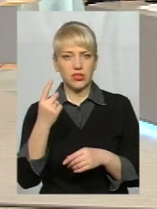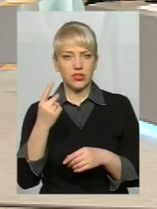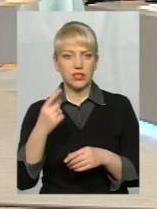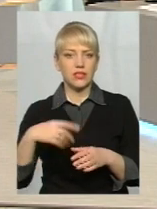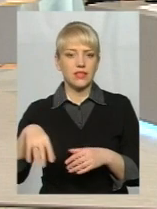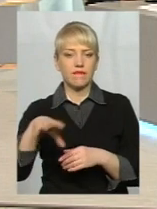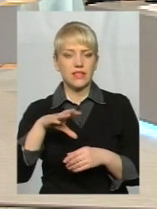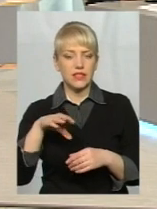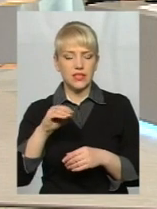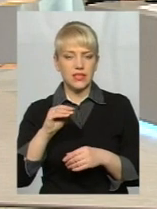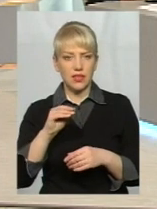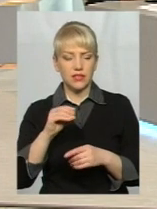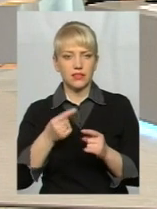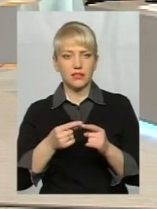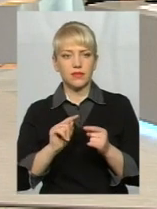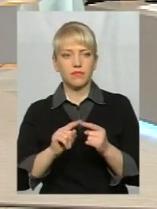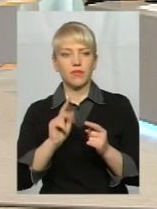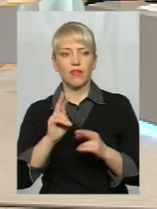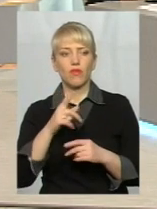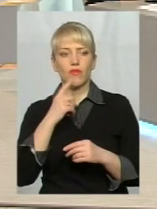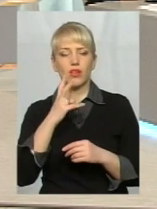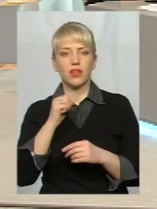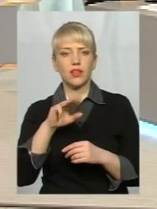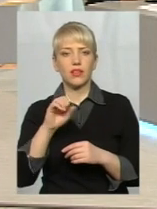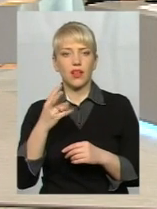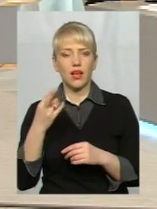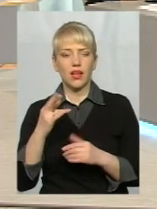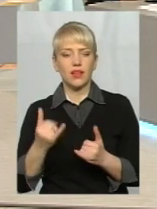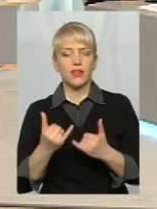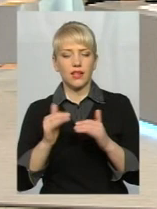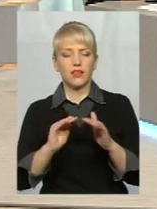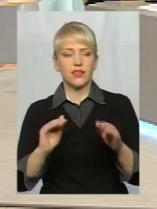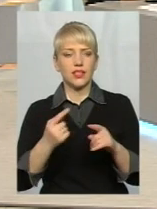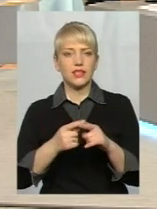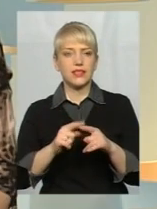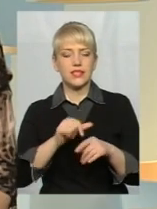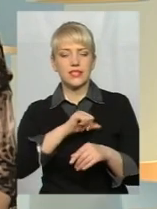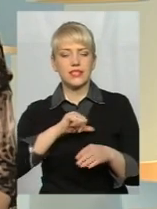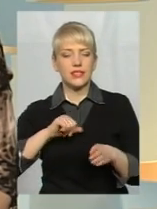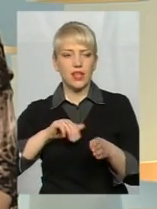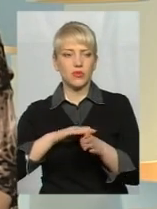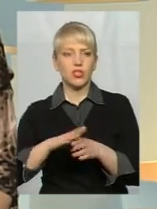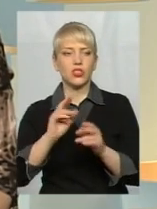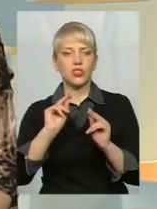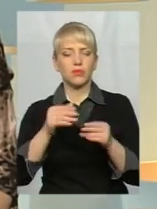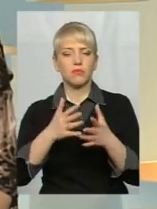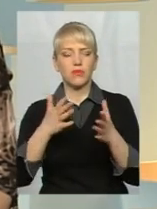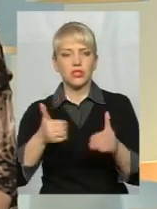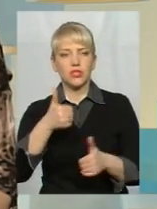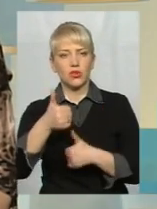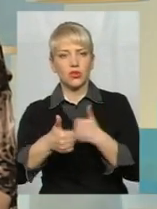пані Наталія, це для них якби самореалізація. Чим більше лайків, чим більше